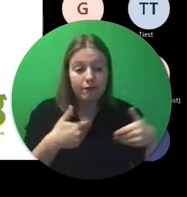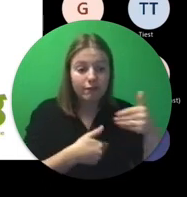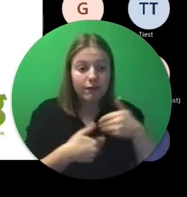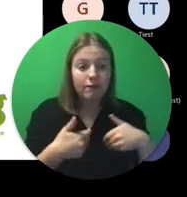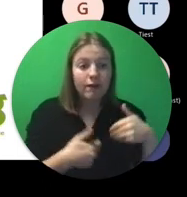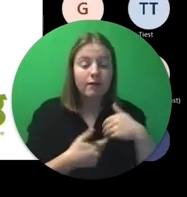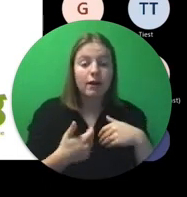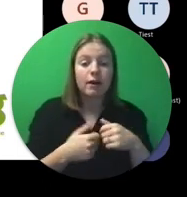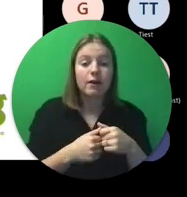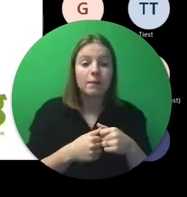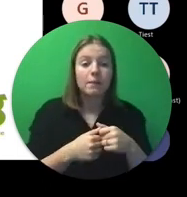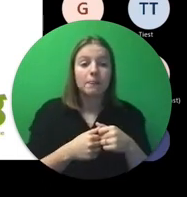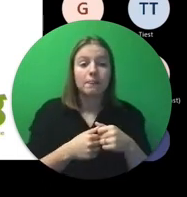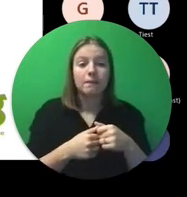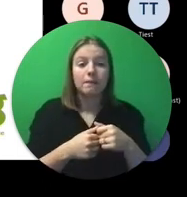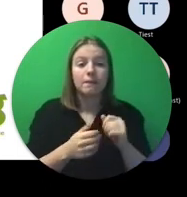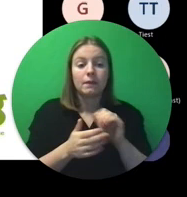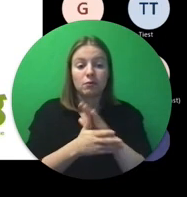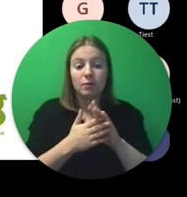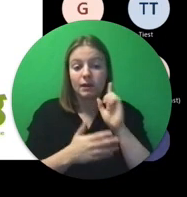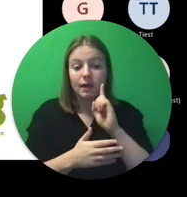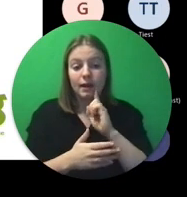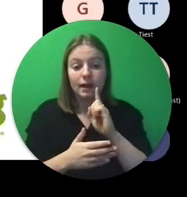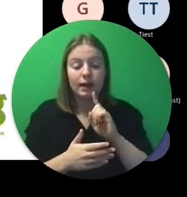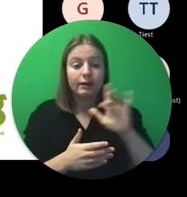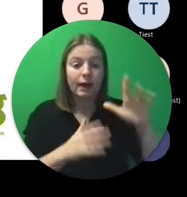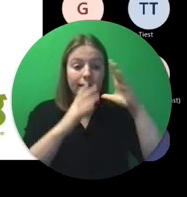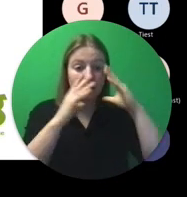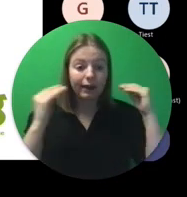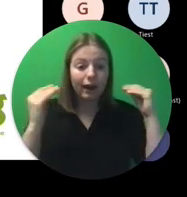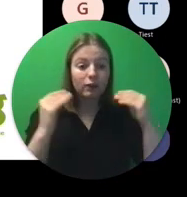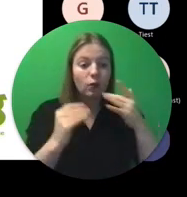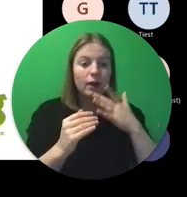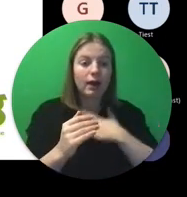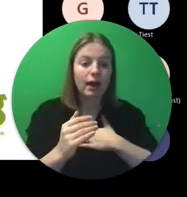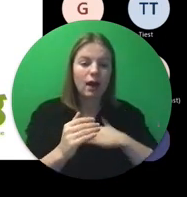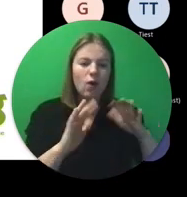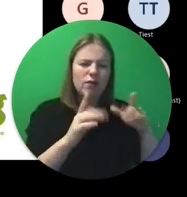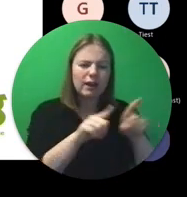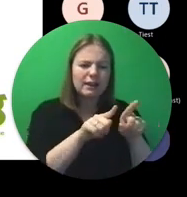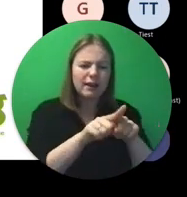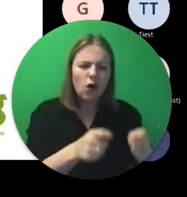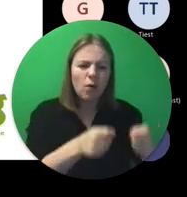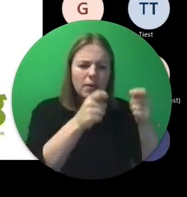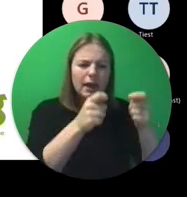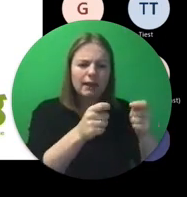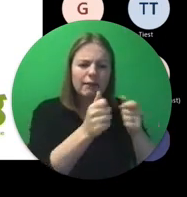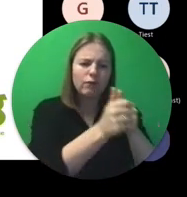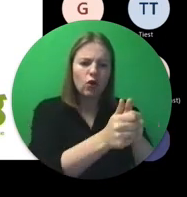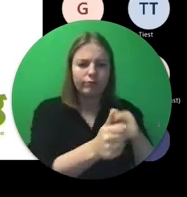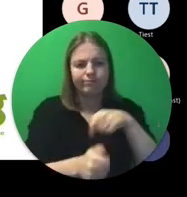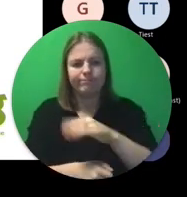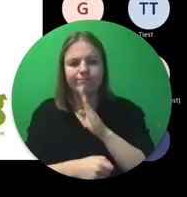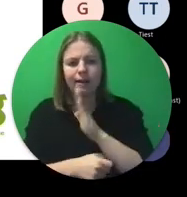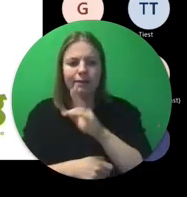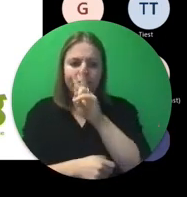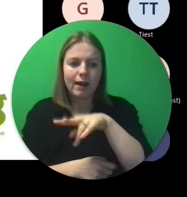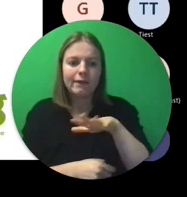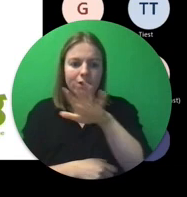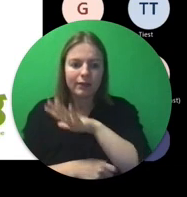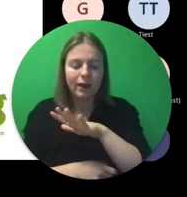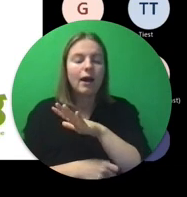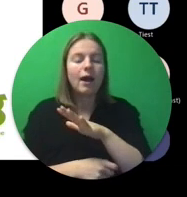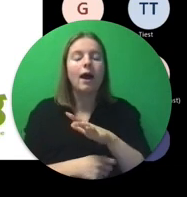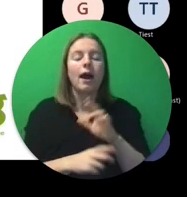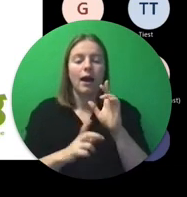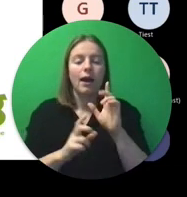Om een voorbeeld te geven, een leerling vertrok naar Nederland en wou heel graag daar een gelijkaardige opleiding volgen als hier. Dan hebben wij